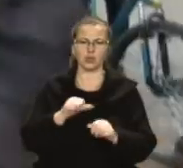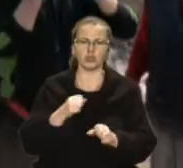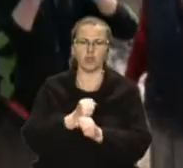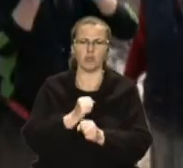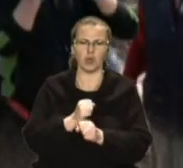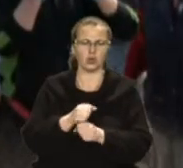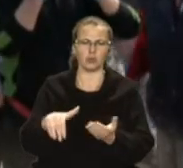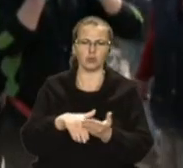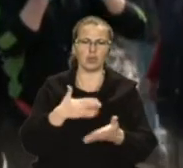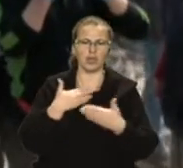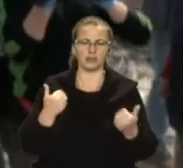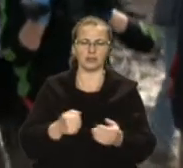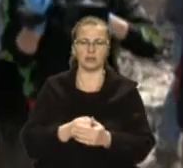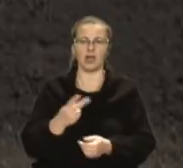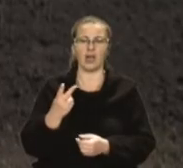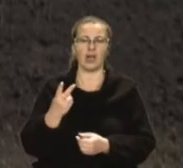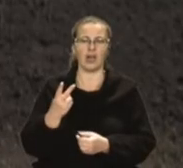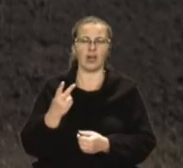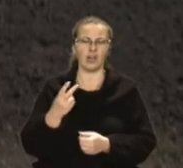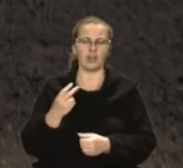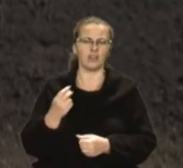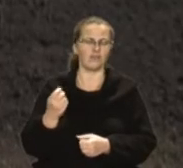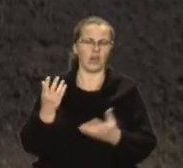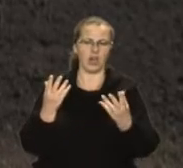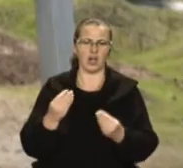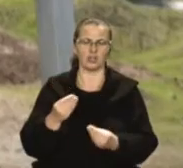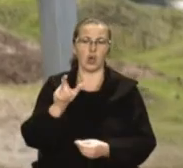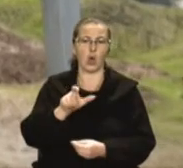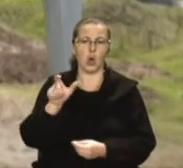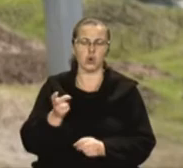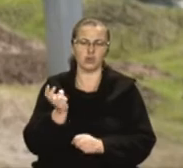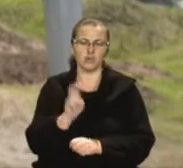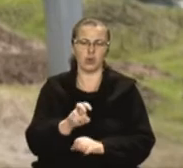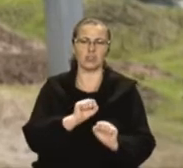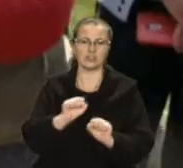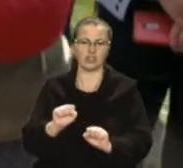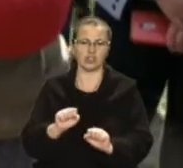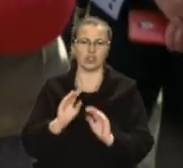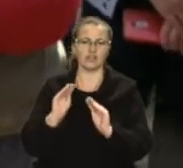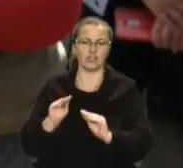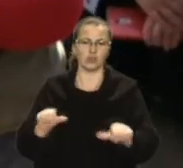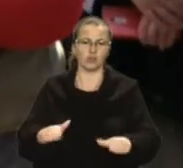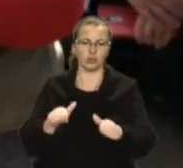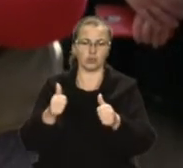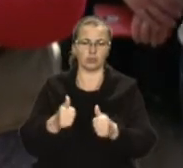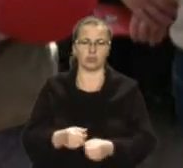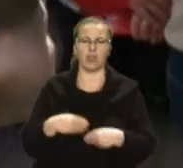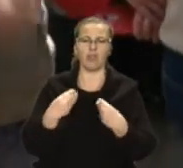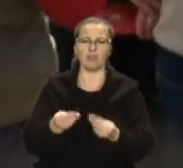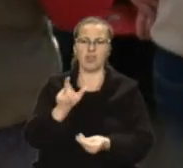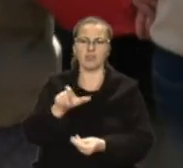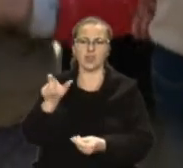Два дні поспіль у селі Дуброва люди виходять захищати встановлену тут скульптуру. Дай руки розпочити,